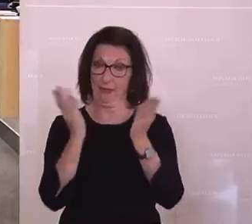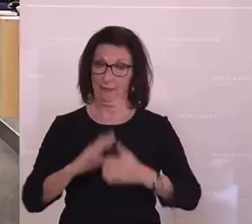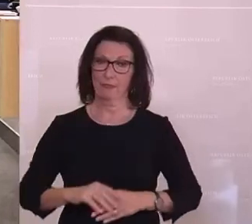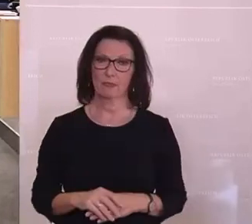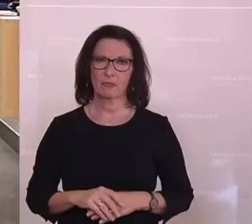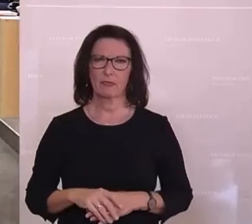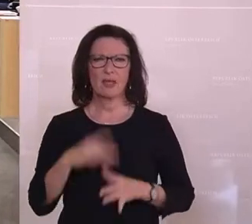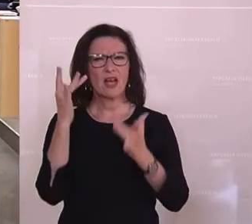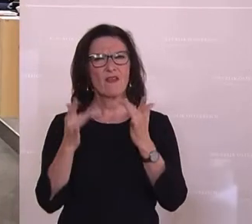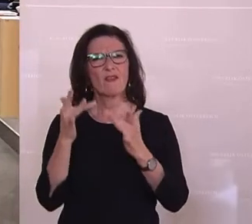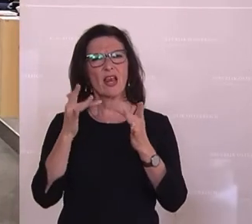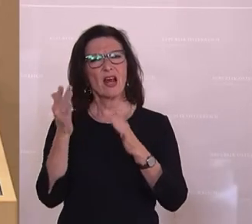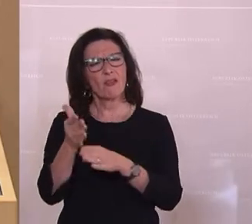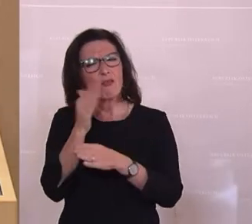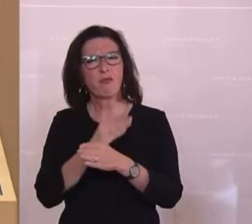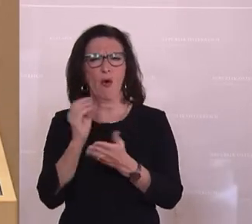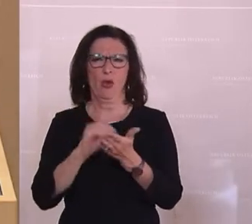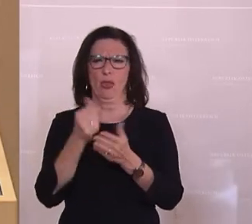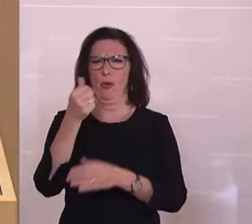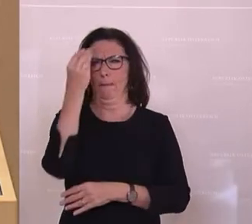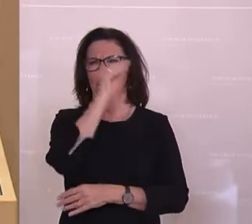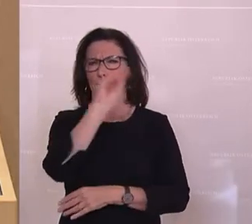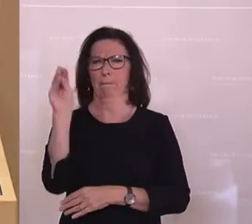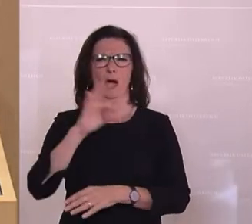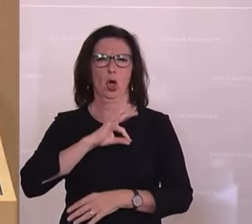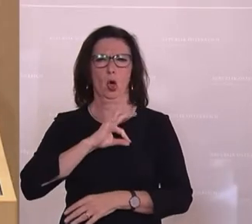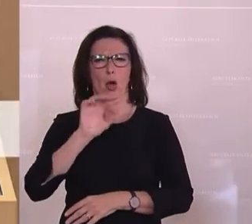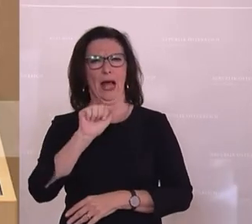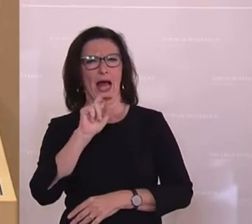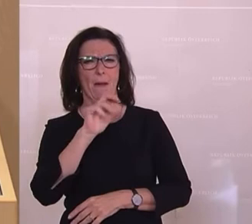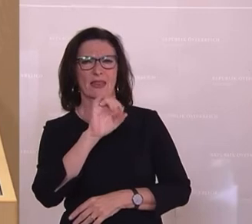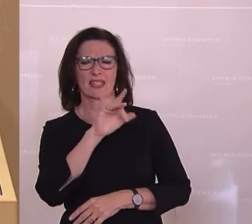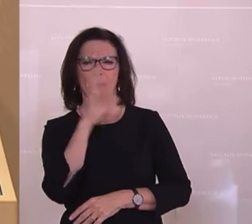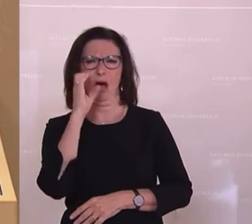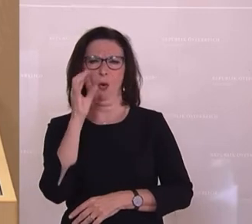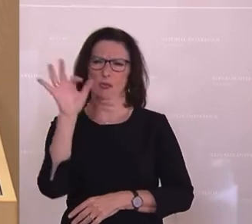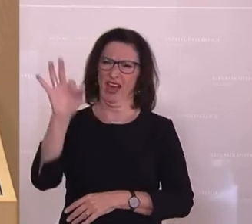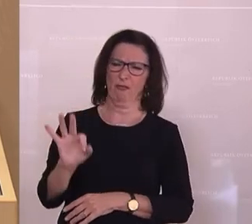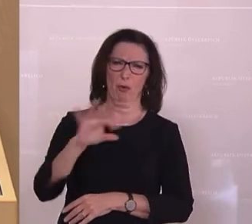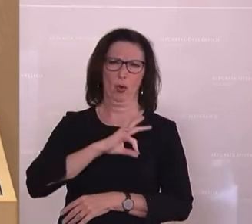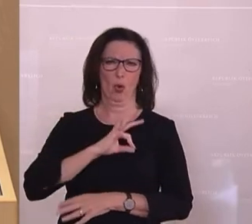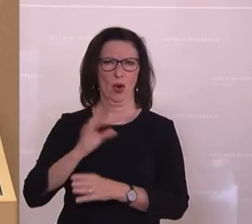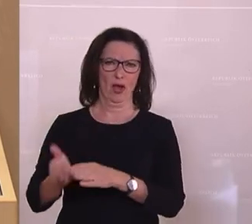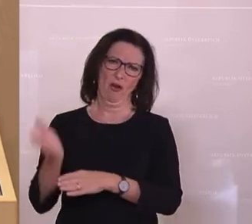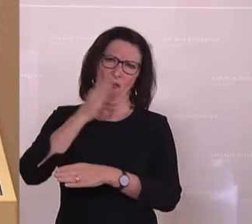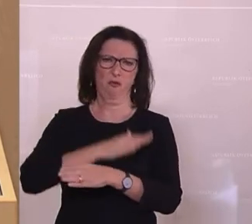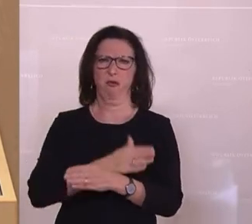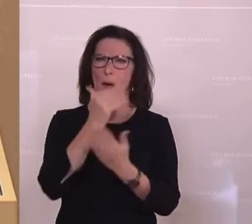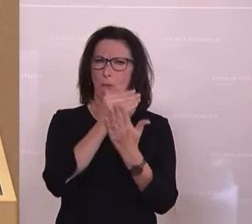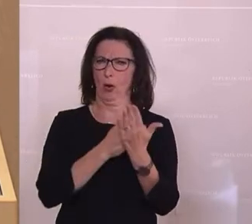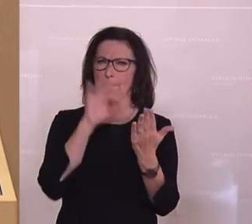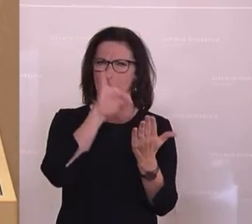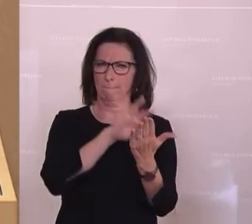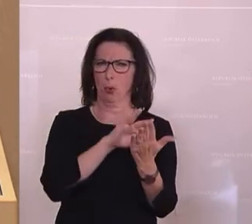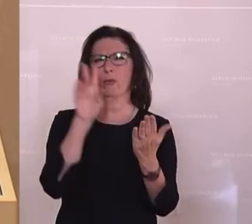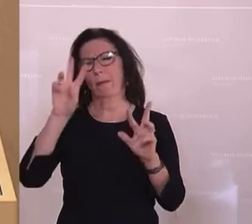Vielleicht noch zuerst eine Bemerkung zum Kollegen Amesbauer und zu den Kolleginnen und Kollegen der FPÖ, die sich zum vorigen Tagesordnungspunkt, aber zu einem